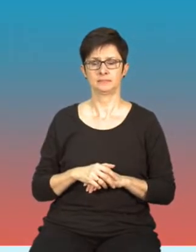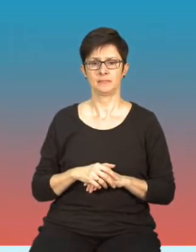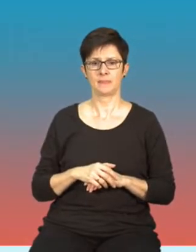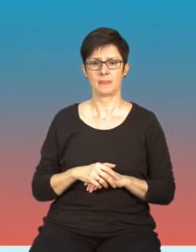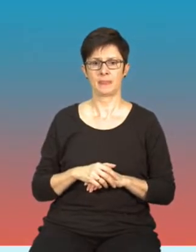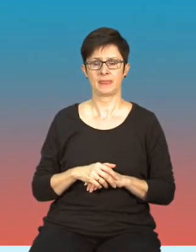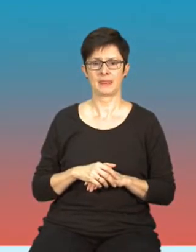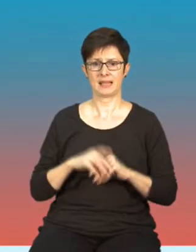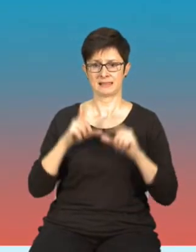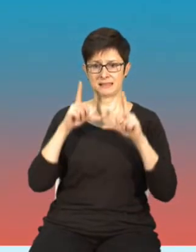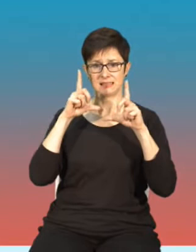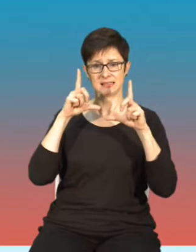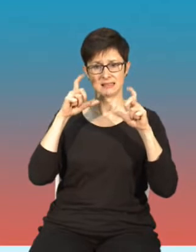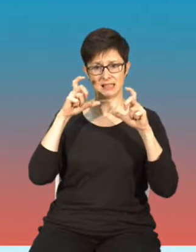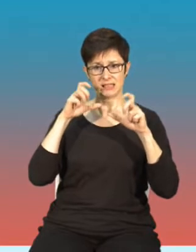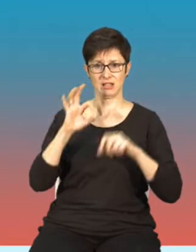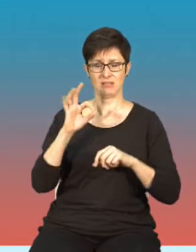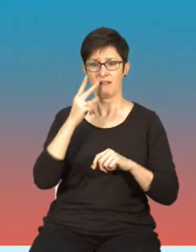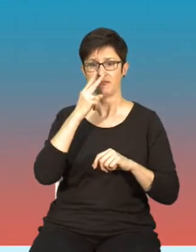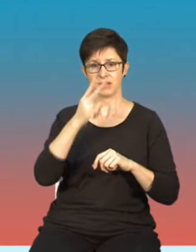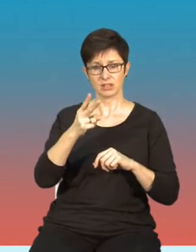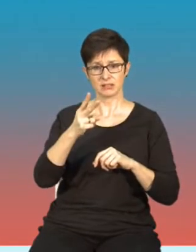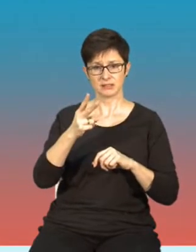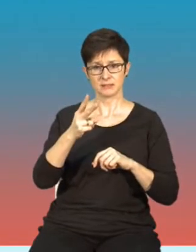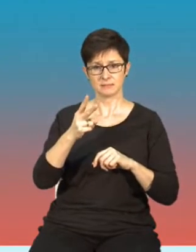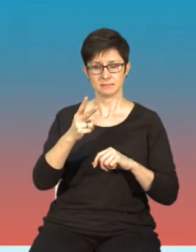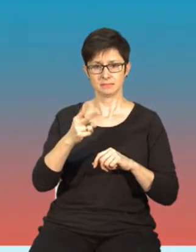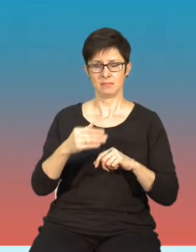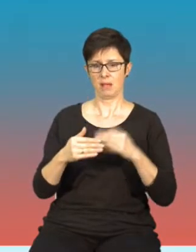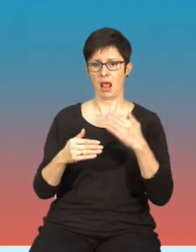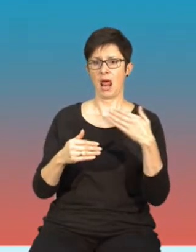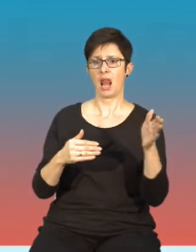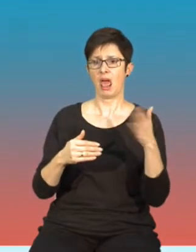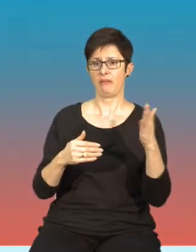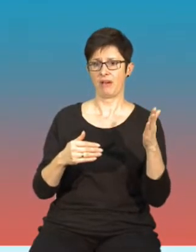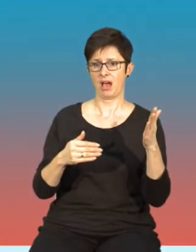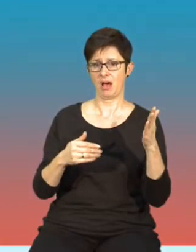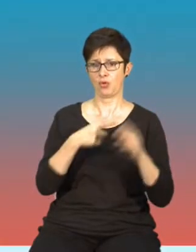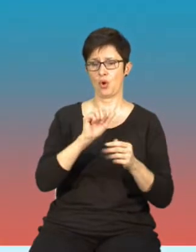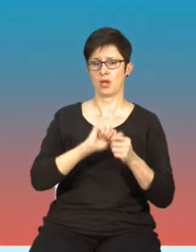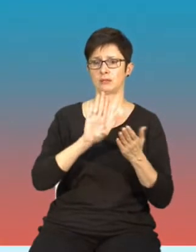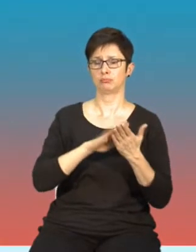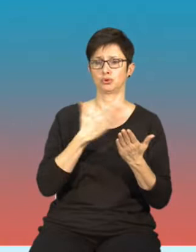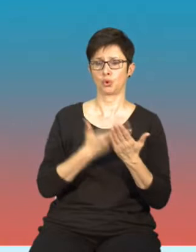Zdjęcie, które Państwo widzicie w lewej części slajdu, to przykład